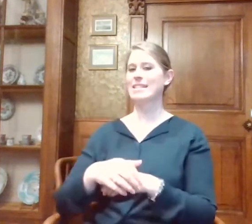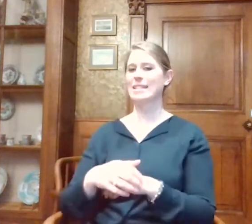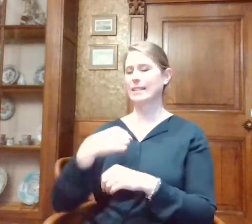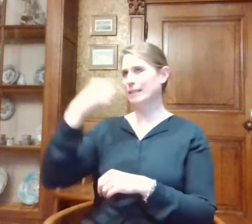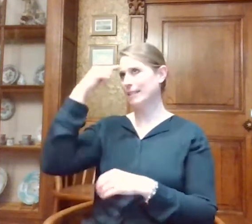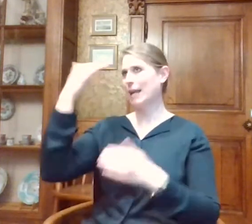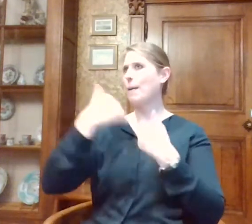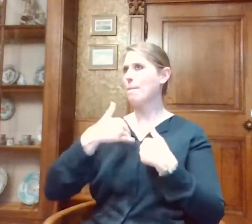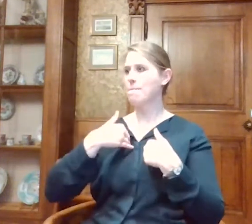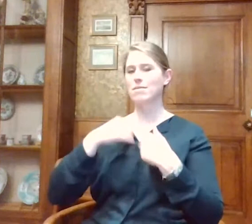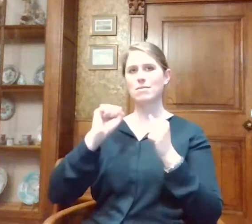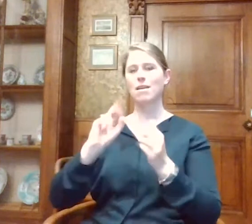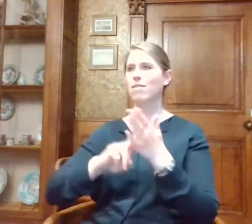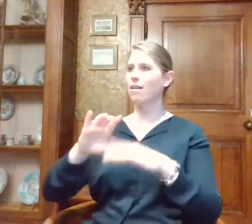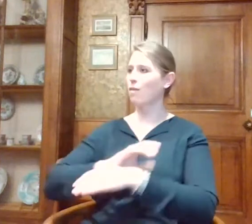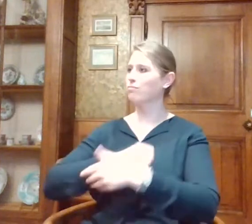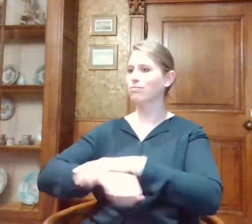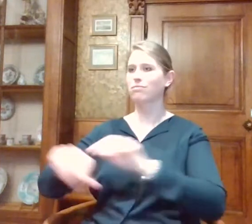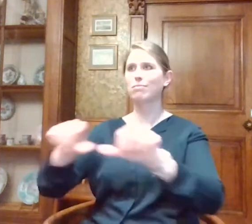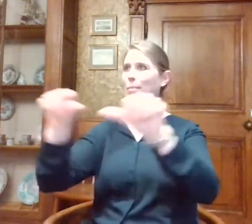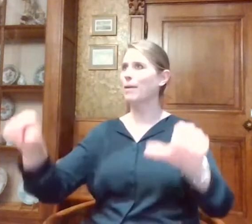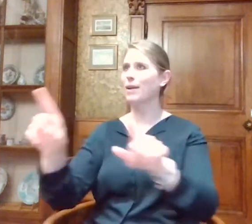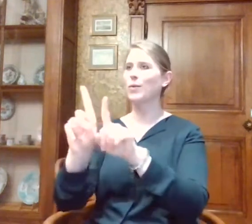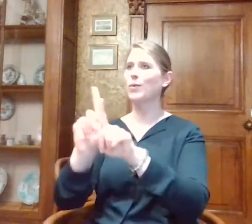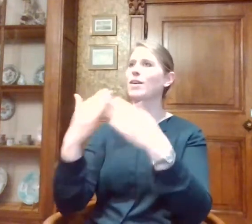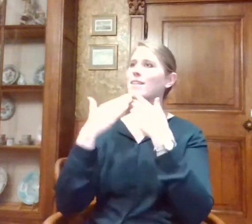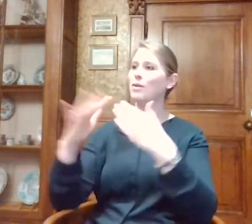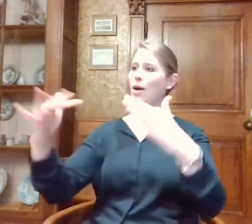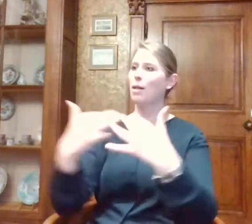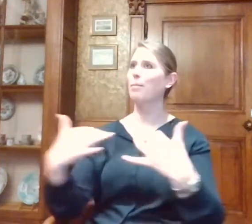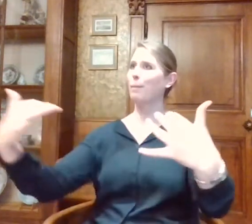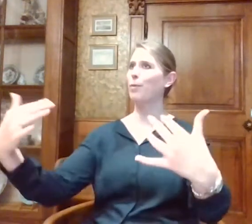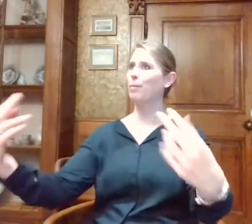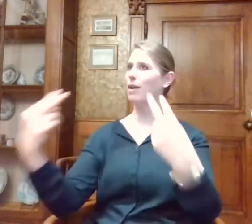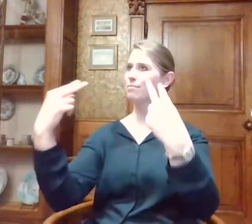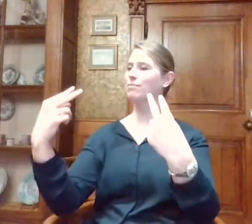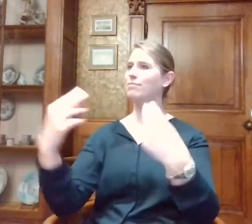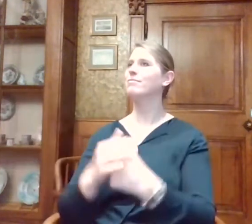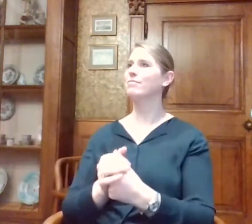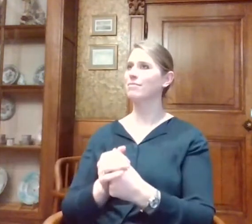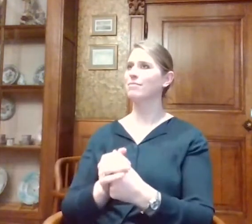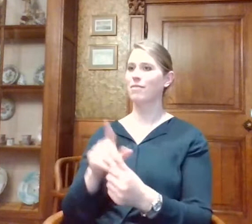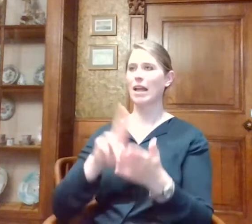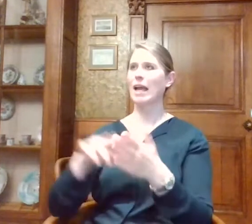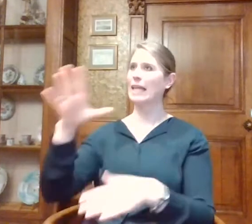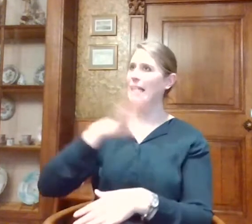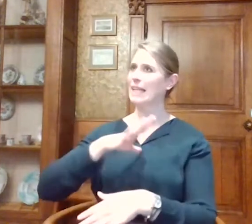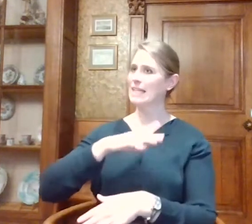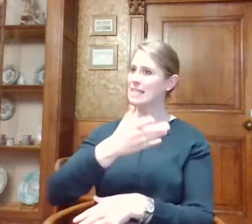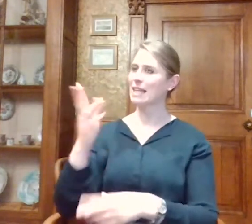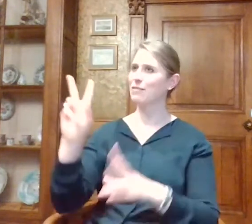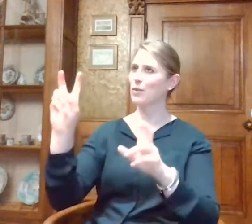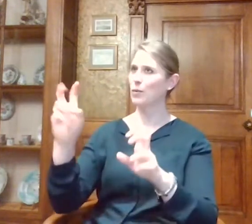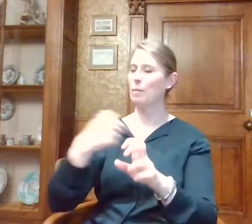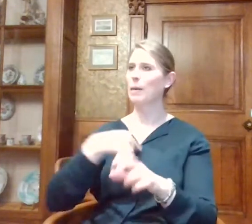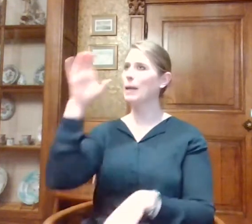denk dat de mensen meteen aan de slag kunnen hiermee. En ook bedankt natuurlijk aan het publiek. Jullie zijn geïnteresseerd blijkbaar in dit onderwerp. Dus ik ben ook al wel